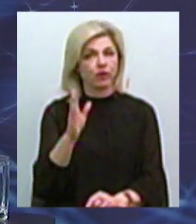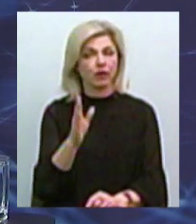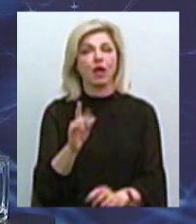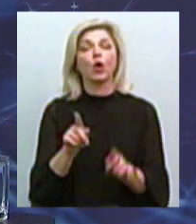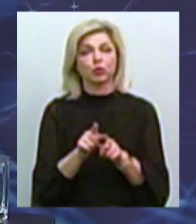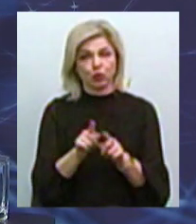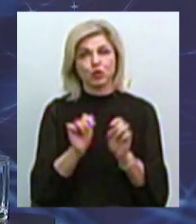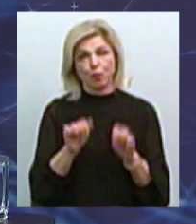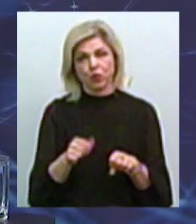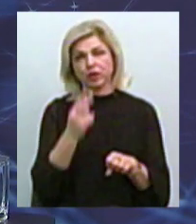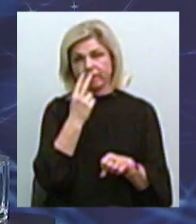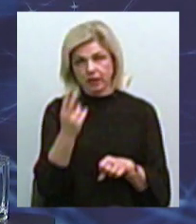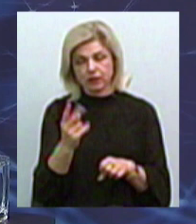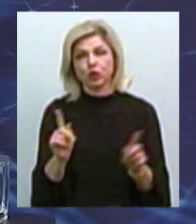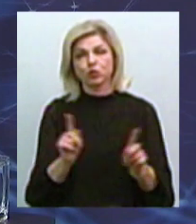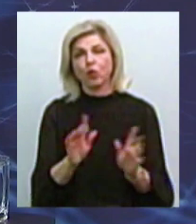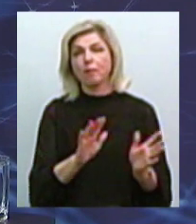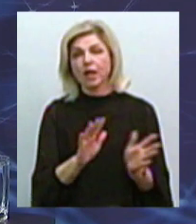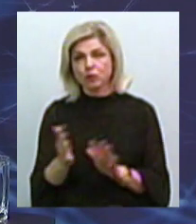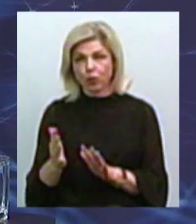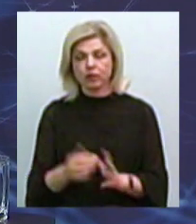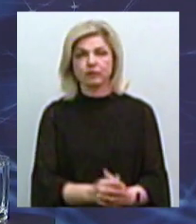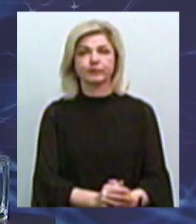Це теж можна побачити. Те, що відбувається.